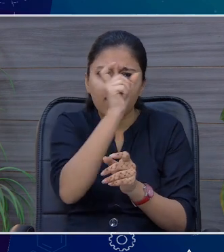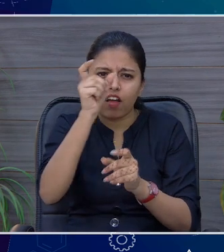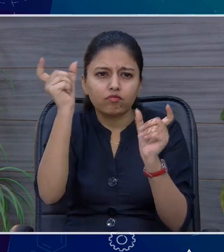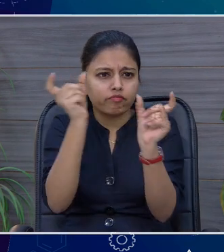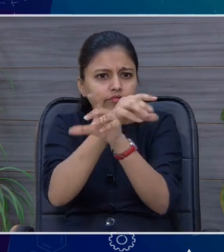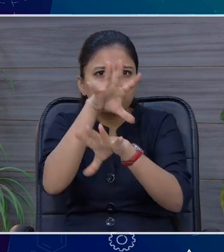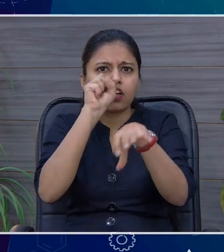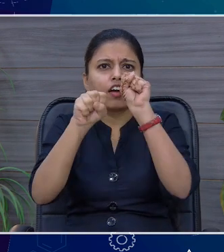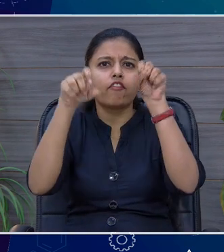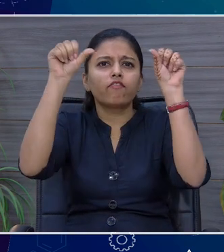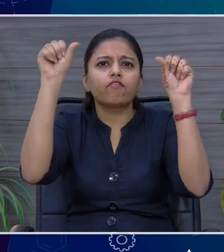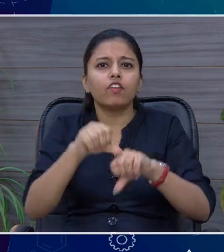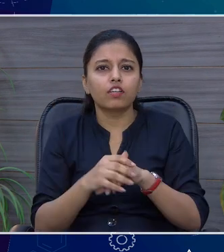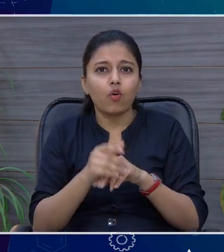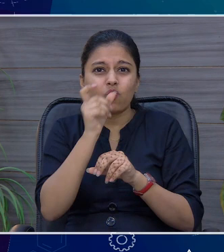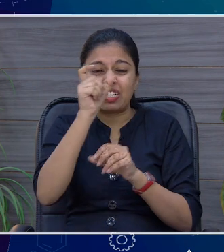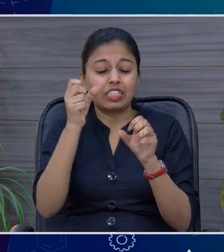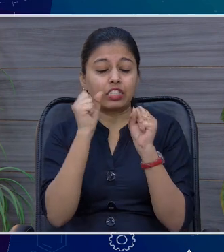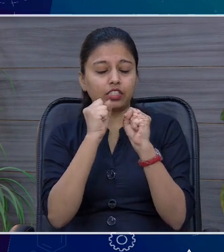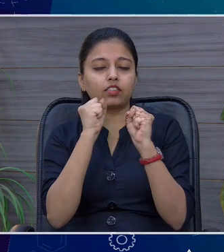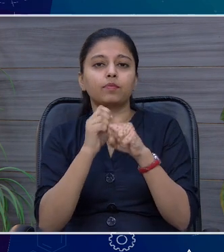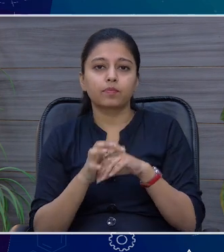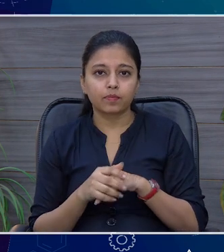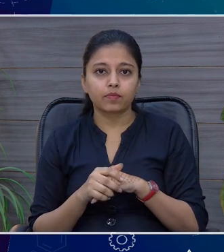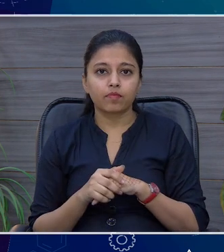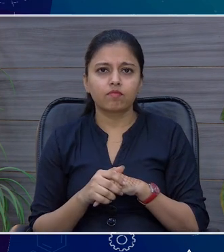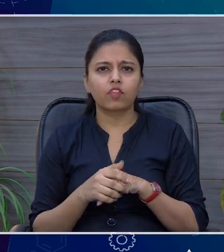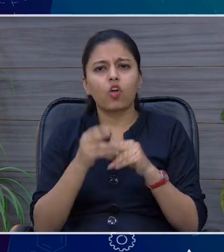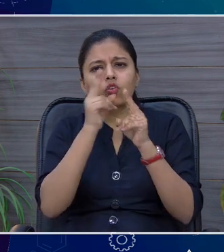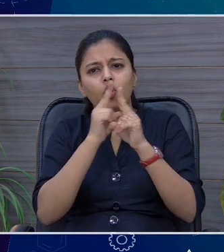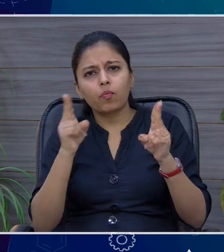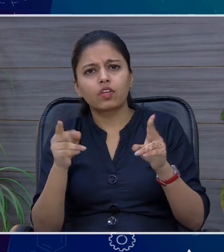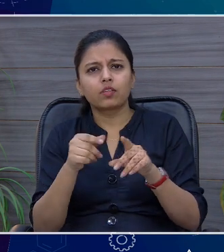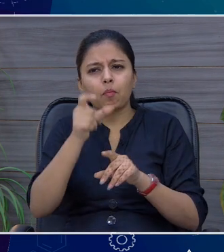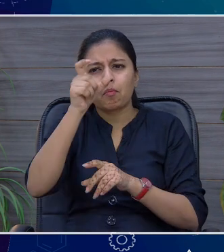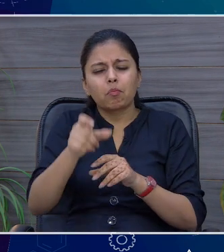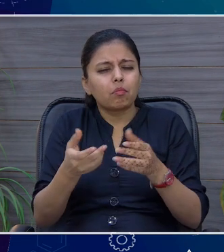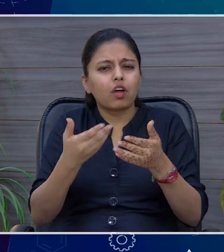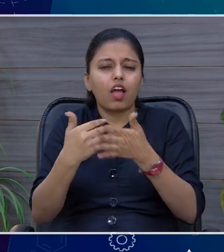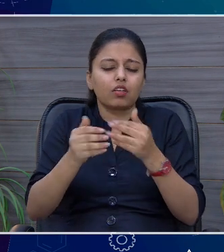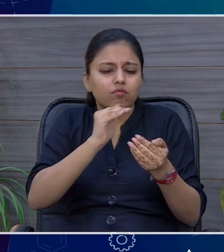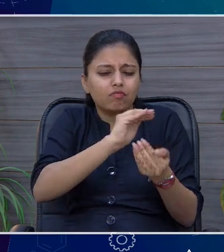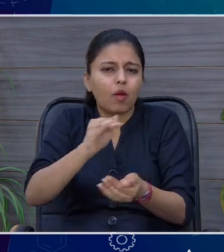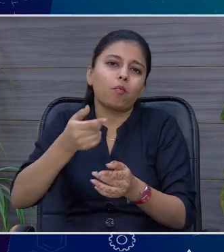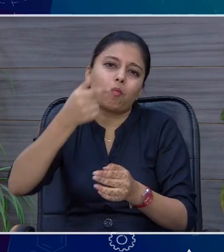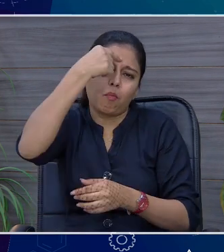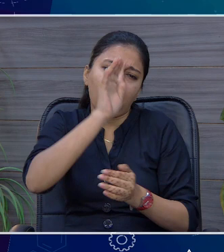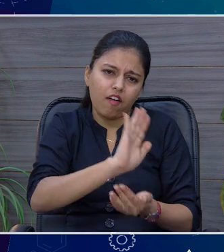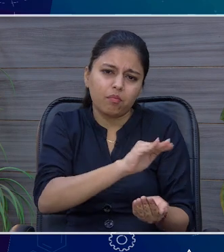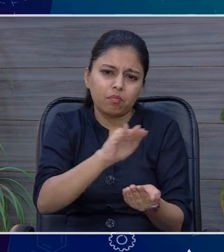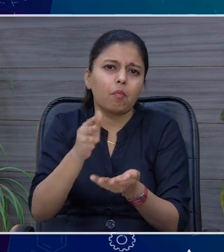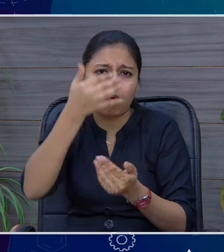दिक्कत करता है उसे प्राबलम होती है और आमतोर पर से शुरुवाती दूरों में हर बच्चे के साथ प्राबलम होती ह